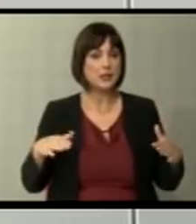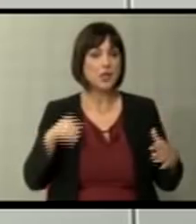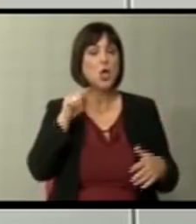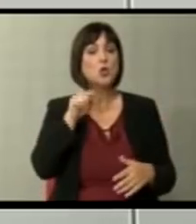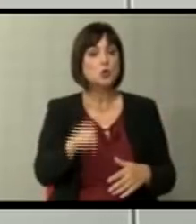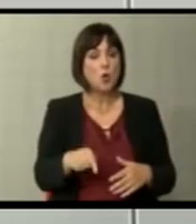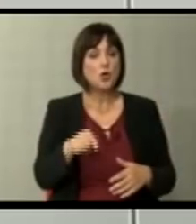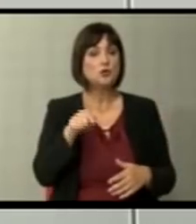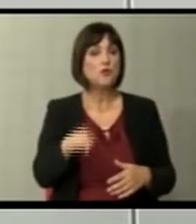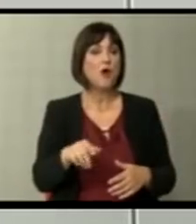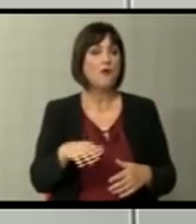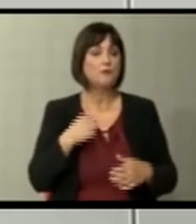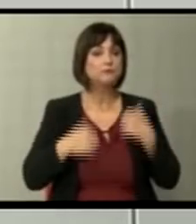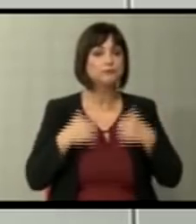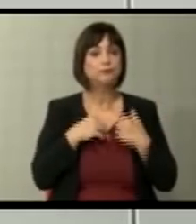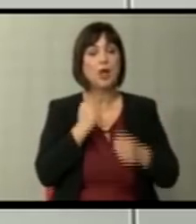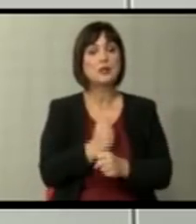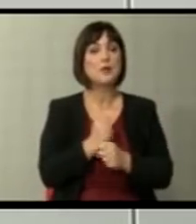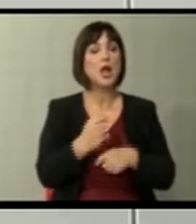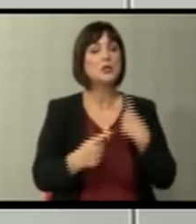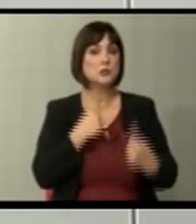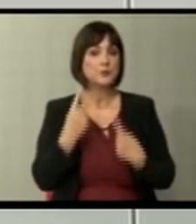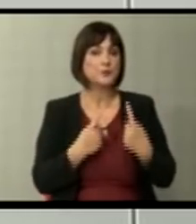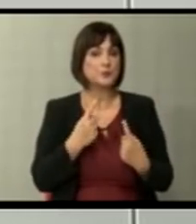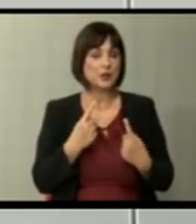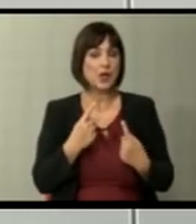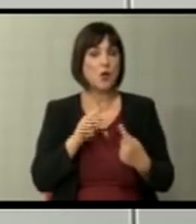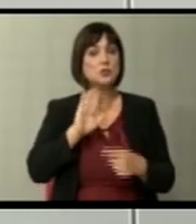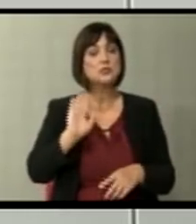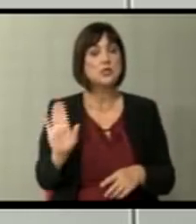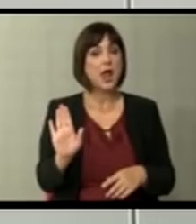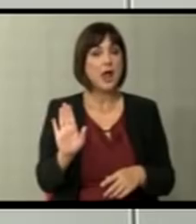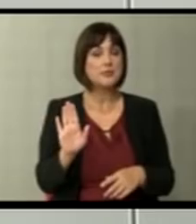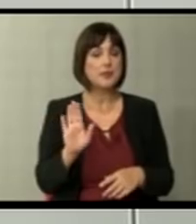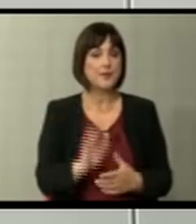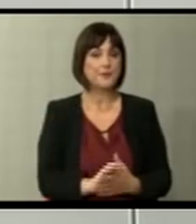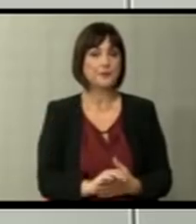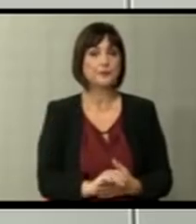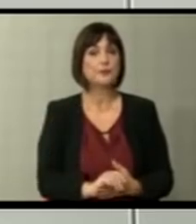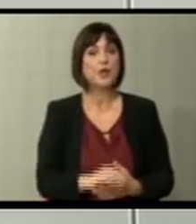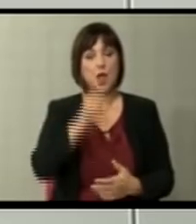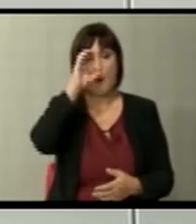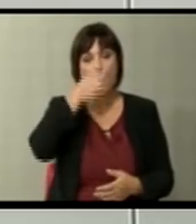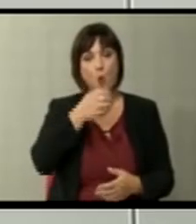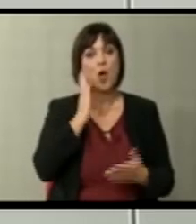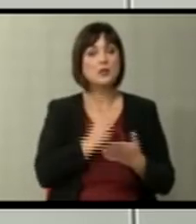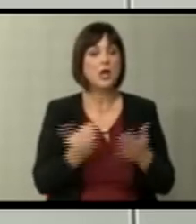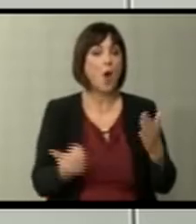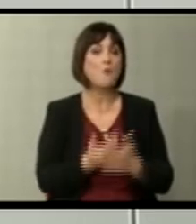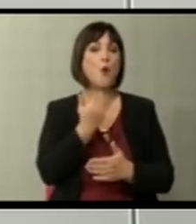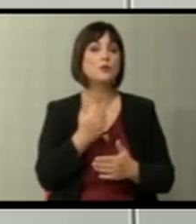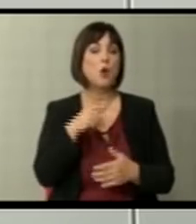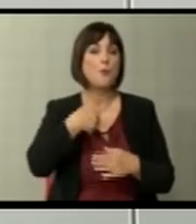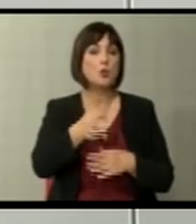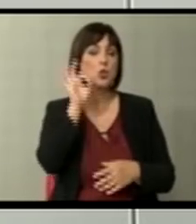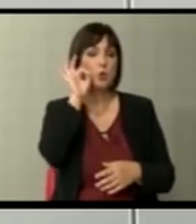Тогаш, во таа еуфорично создадена атмосфера од страна на Бугарија, дека повторно по